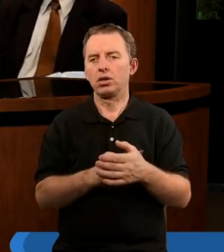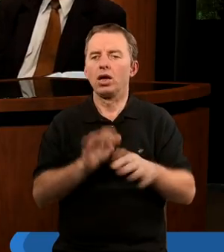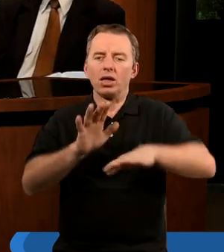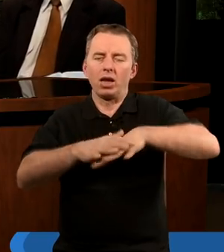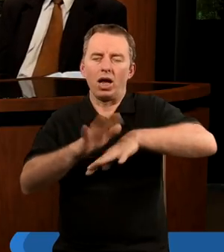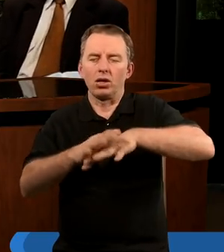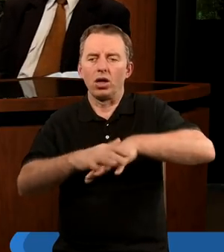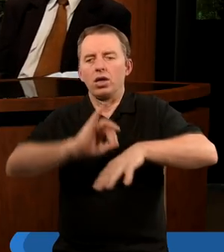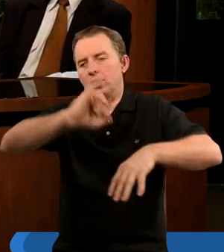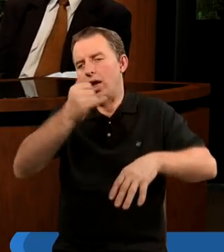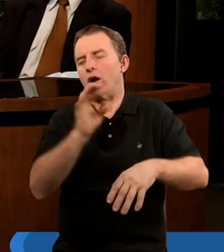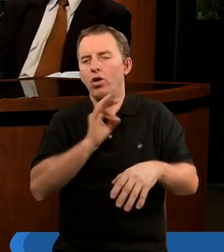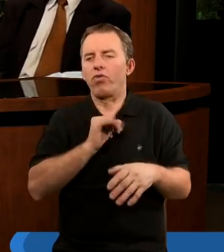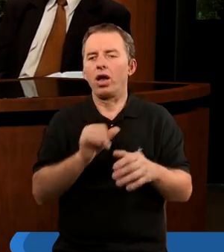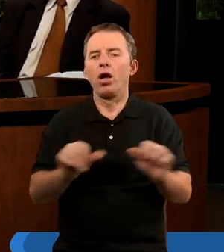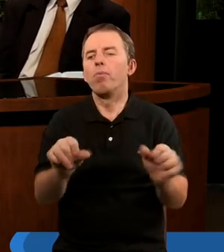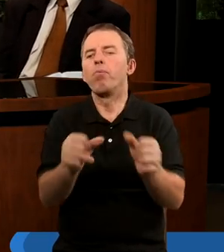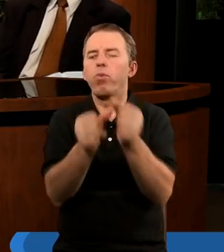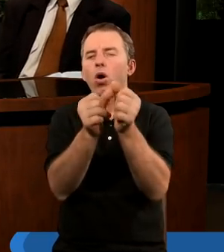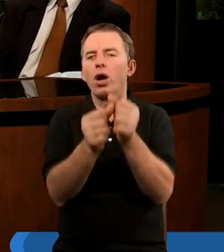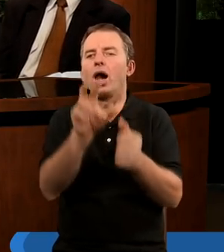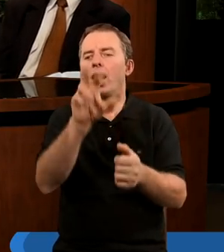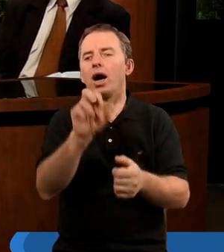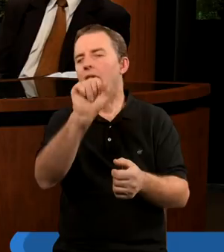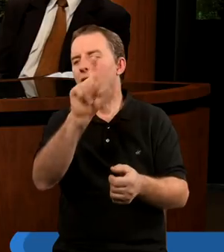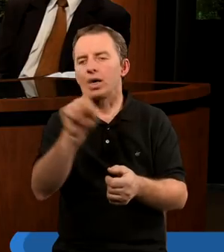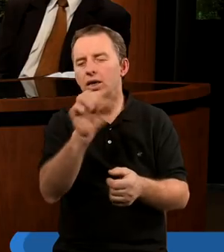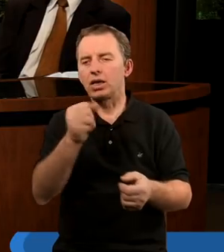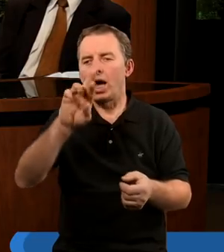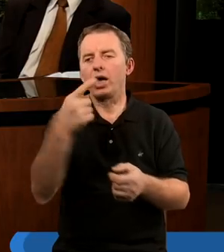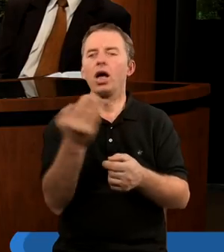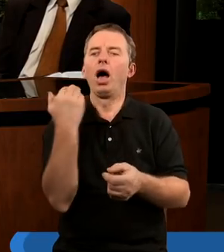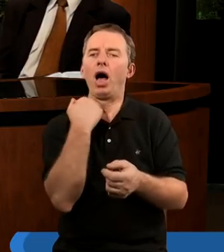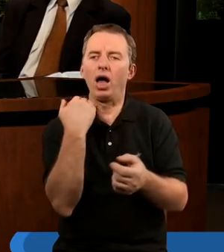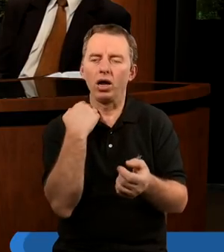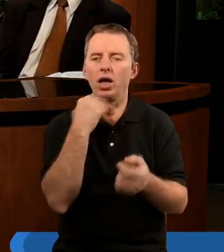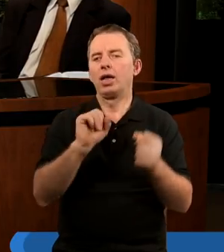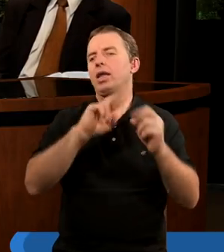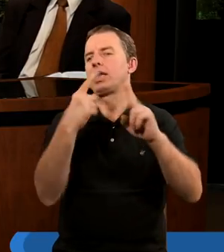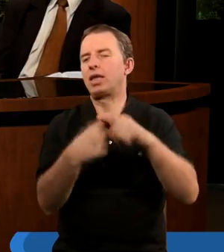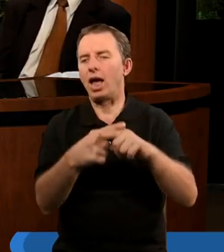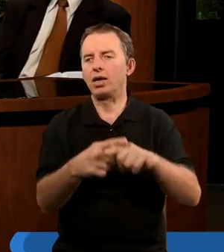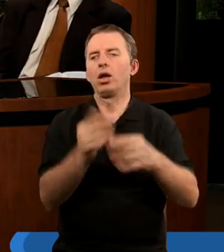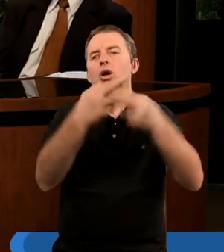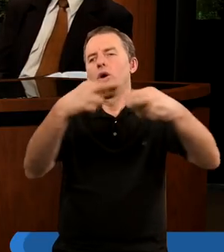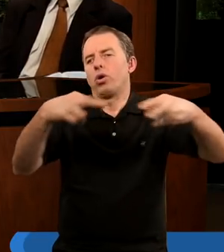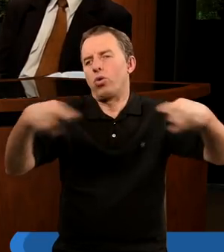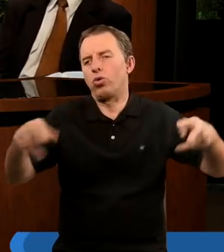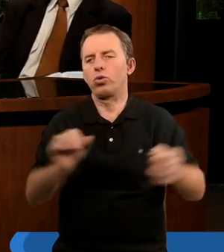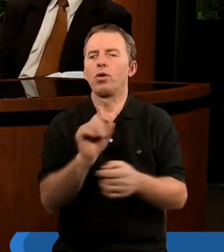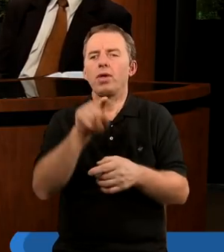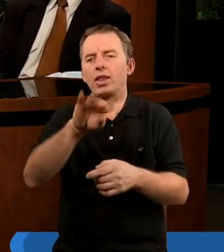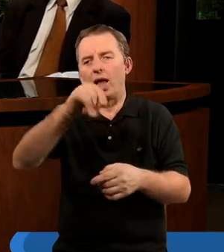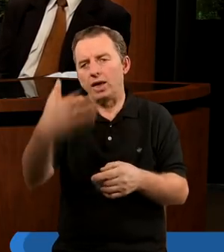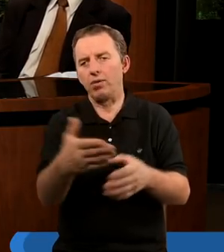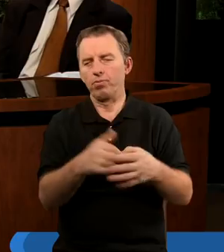traktują go jako swego Boga, zakładom, hazardowi, alkoholowi, seksowi, prawda? Różnym takim